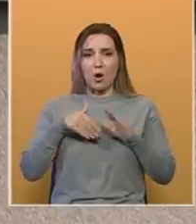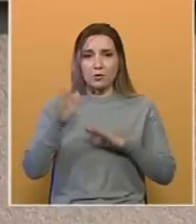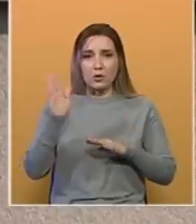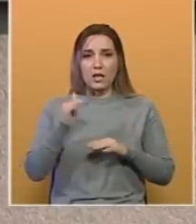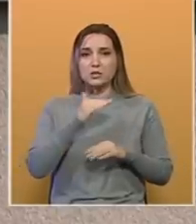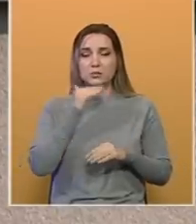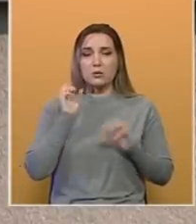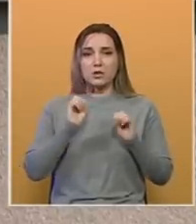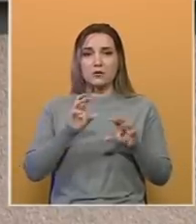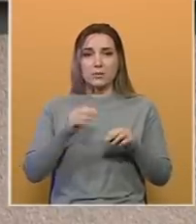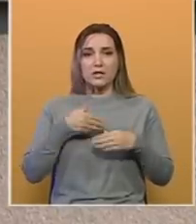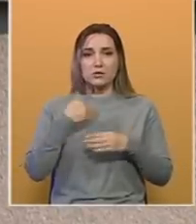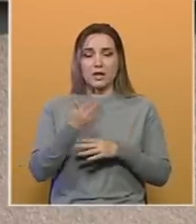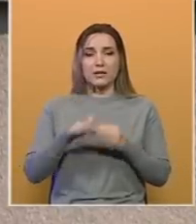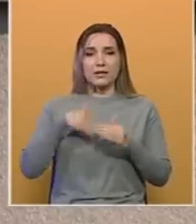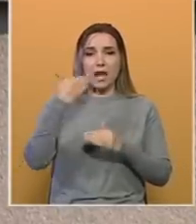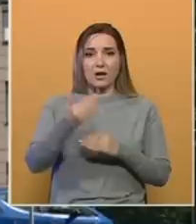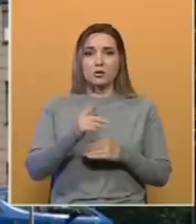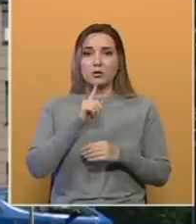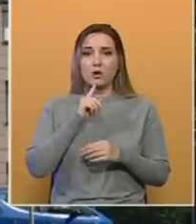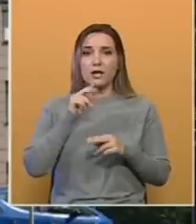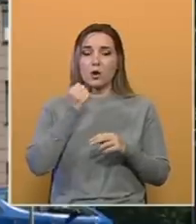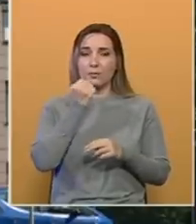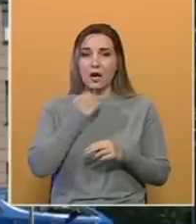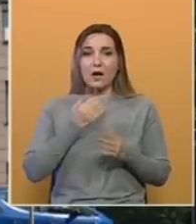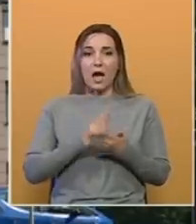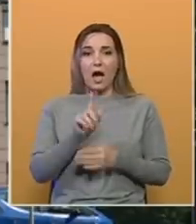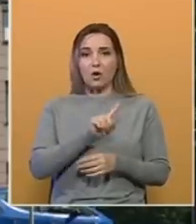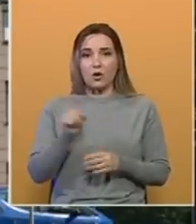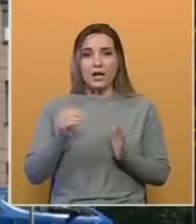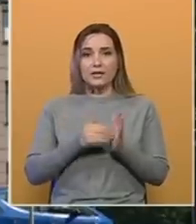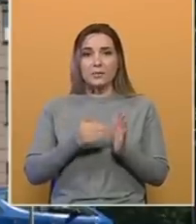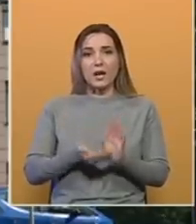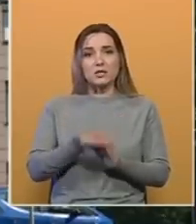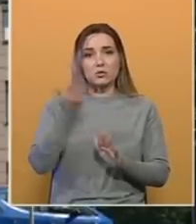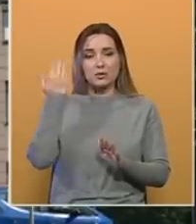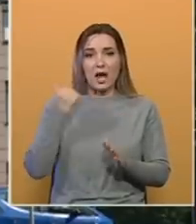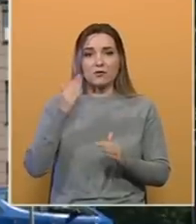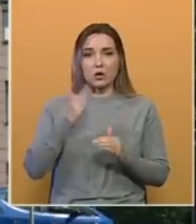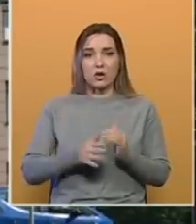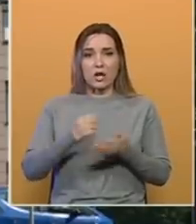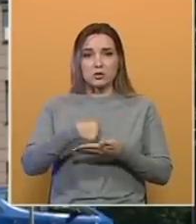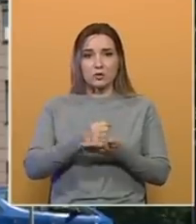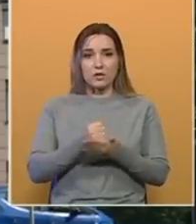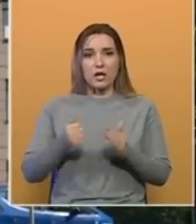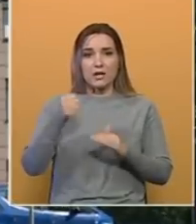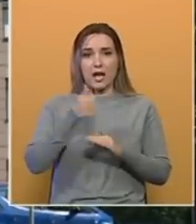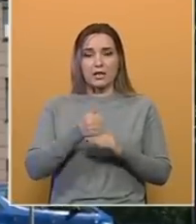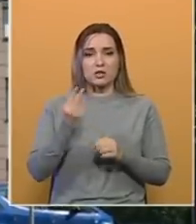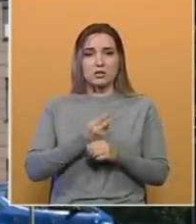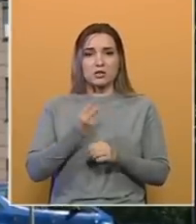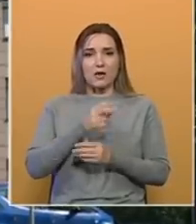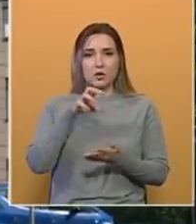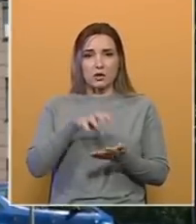potpunu informaciju dostaviti naknadno. Ko je u pravu, ako ne, trebali su davno i konačno utvrditi nadležni državni organi,